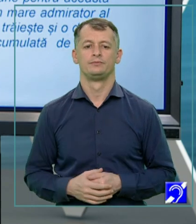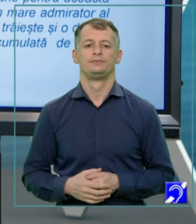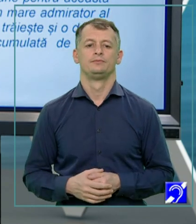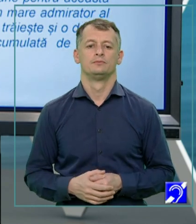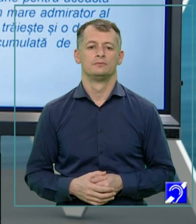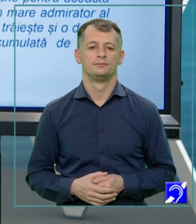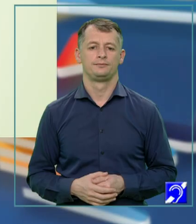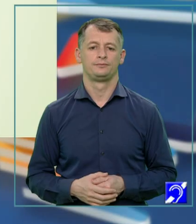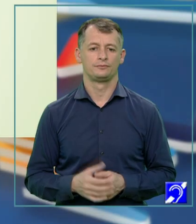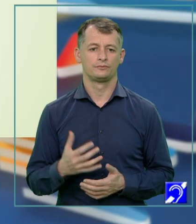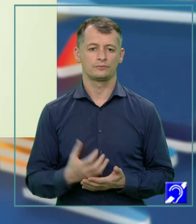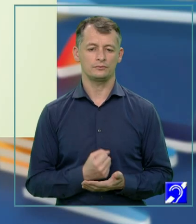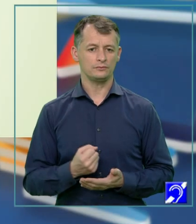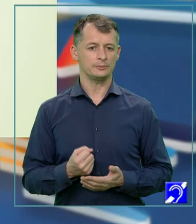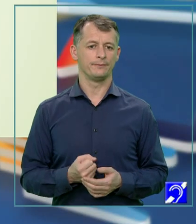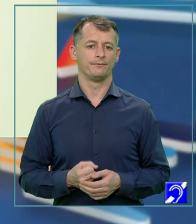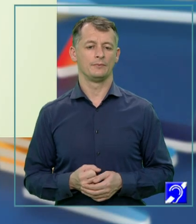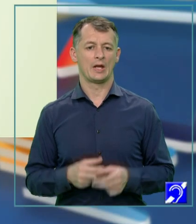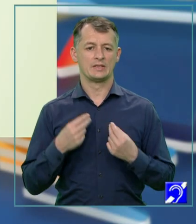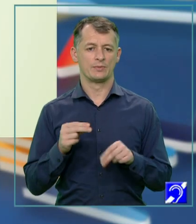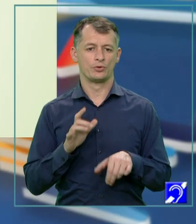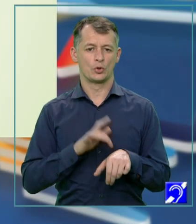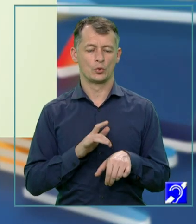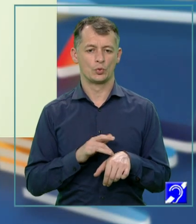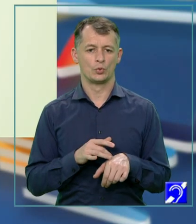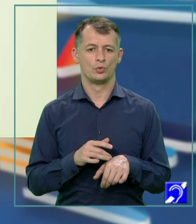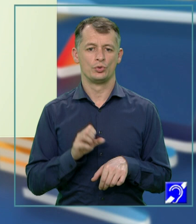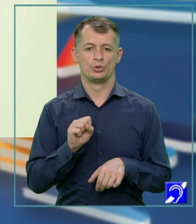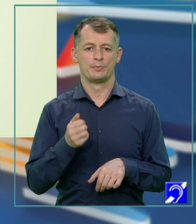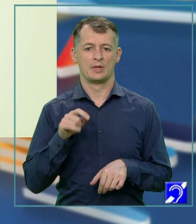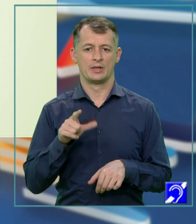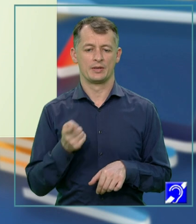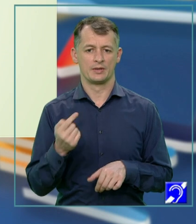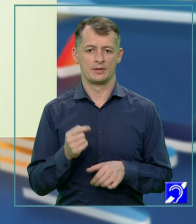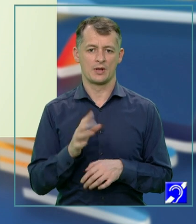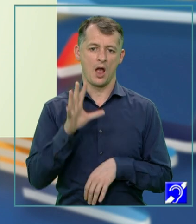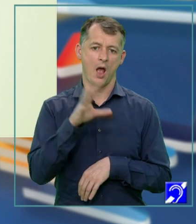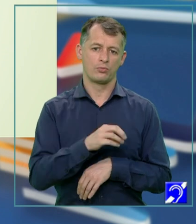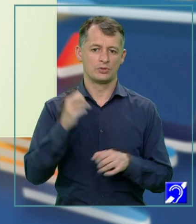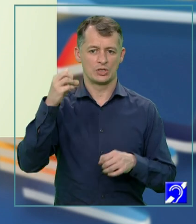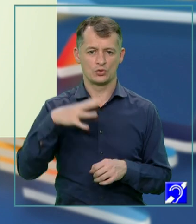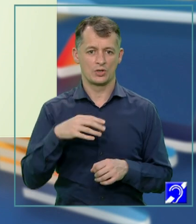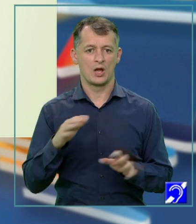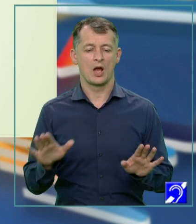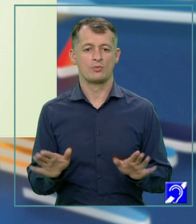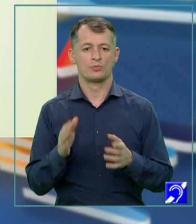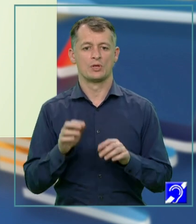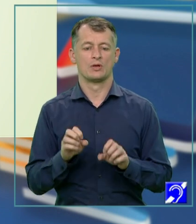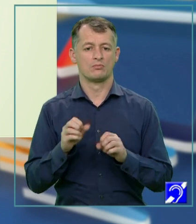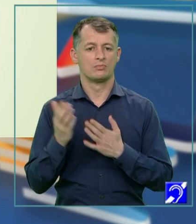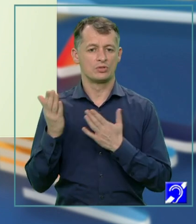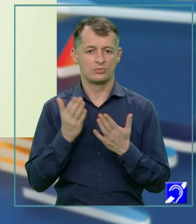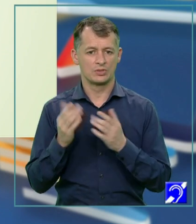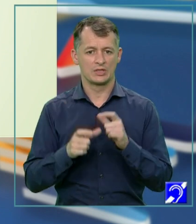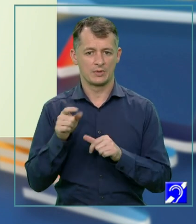replică. Iau ca exemplu rolul doctorului Șmil din Apus de Soare. Am început a mă informa, foarte am anunțit despre existența reală a